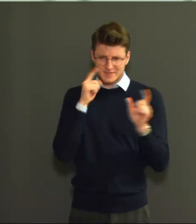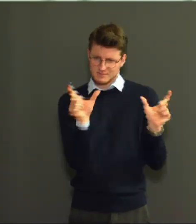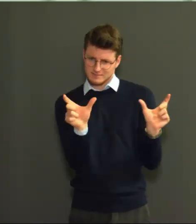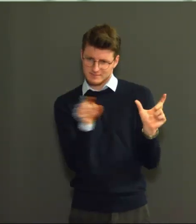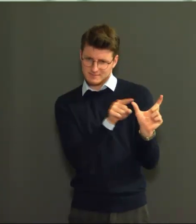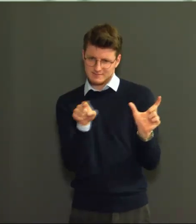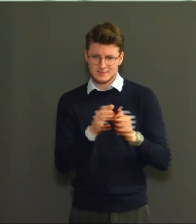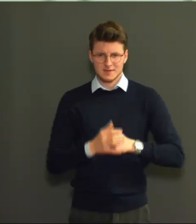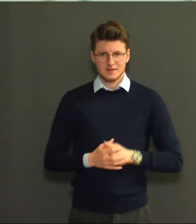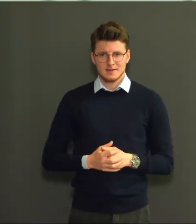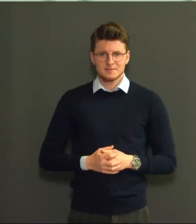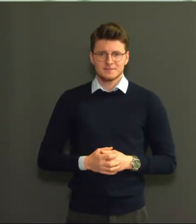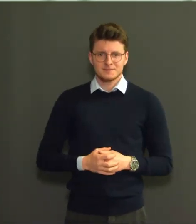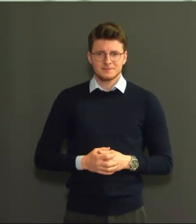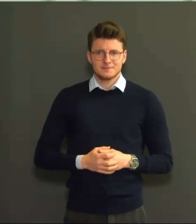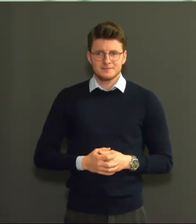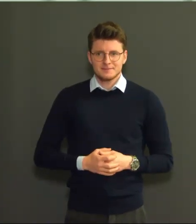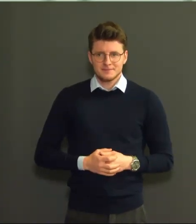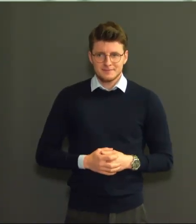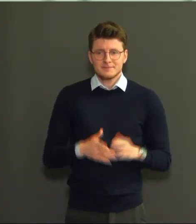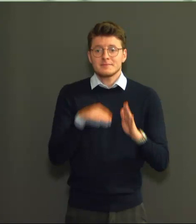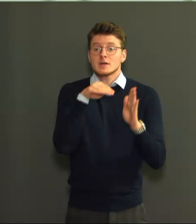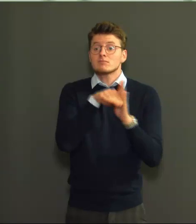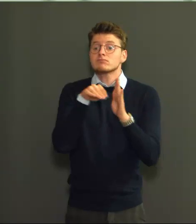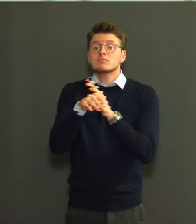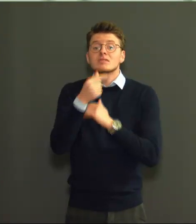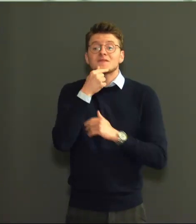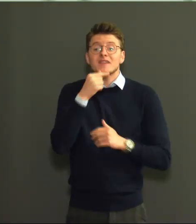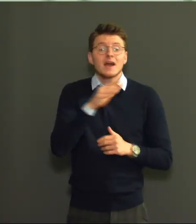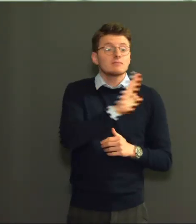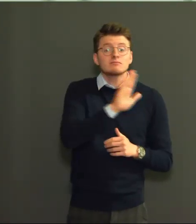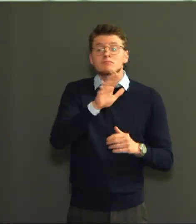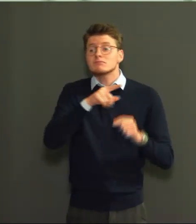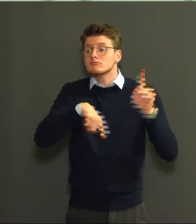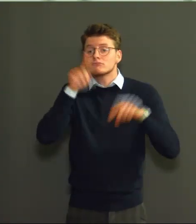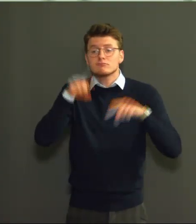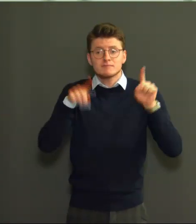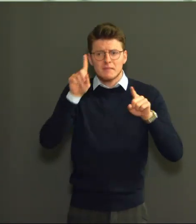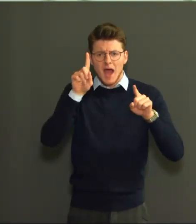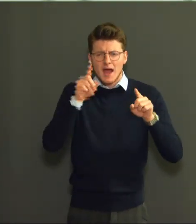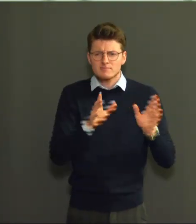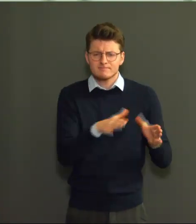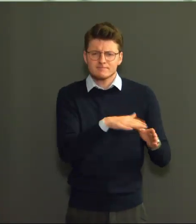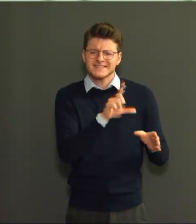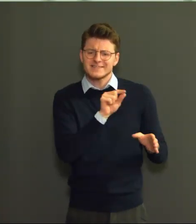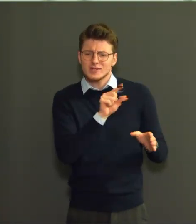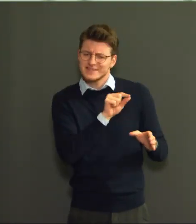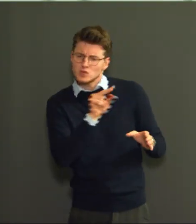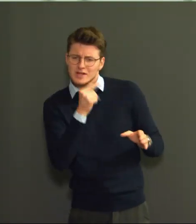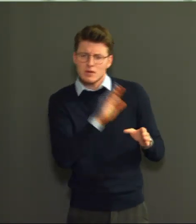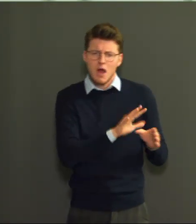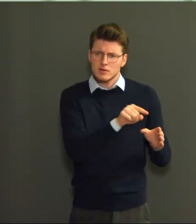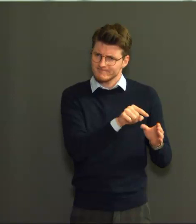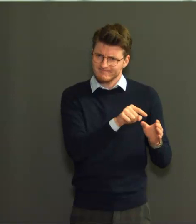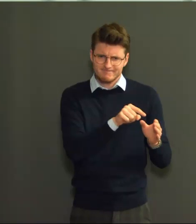We zien de afname bij de meeste leeftijdsgroepen, behalve bij de tieners. Daar is er nog een toename van